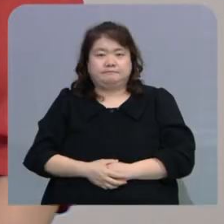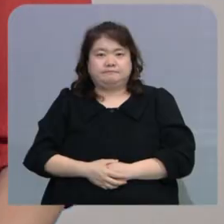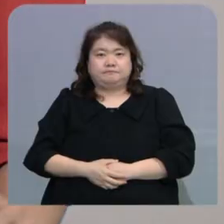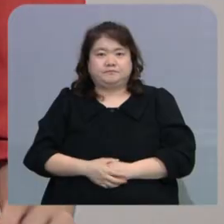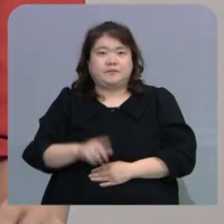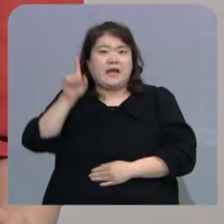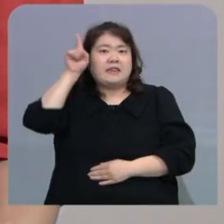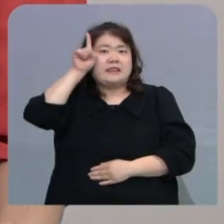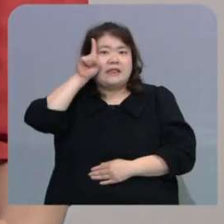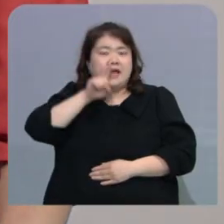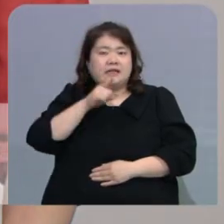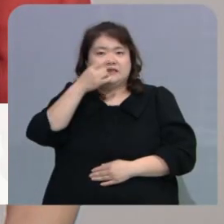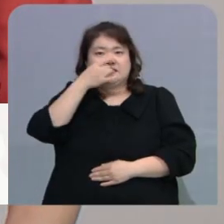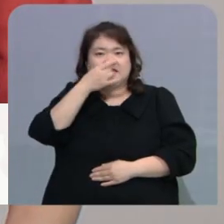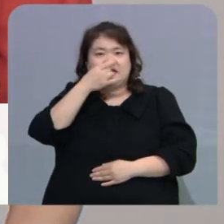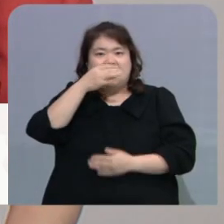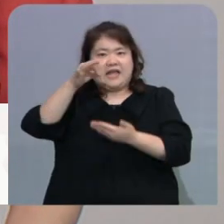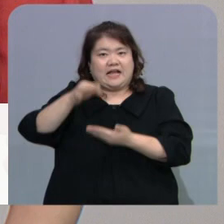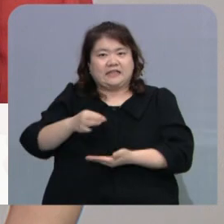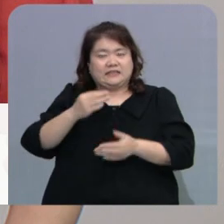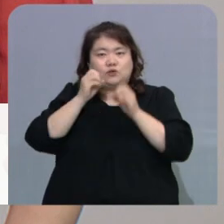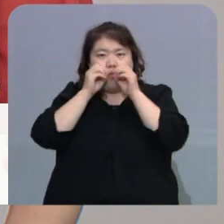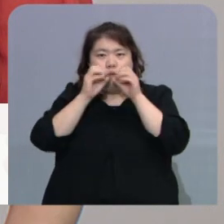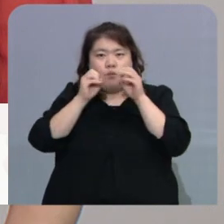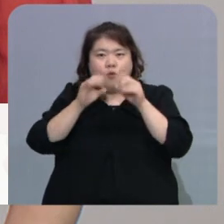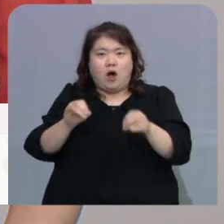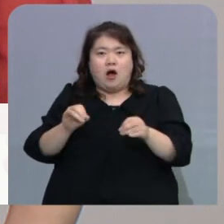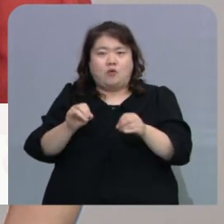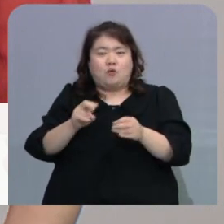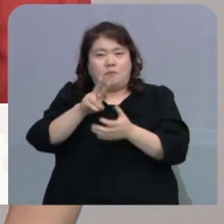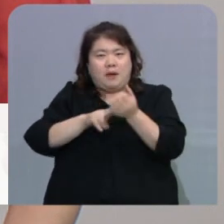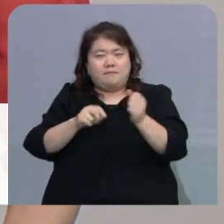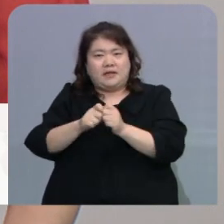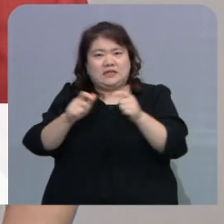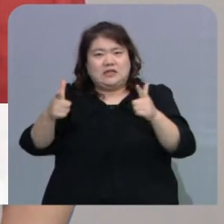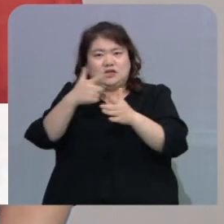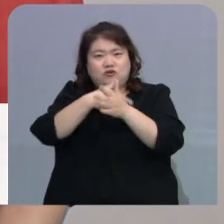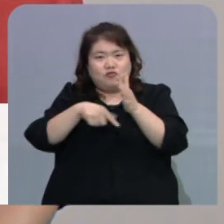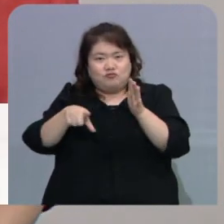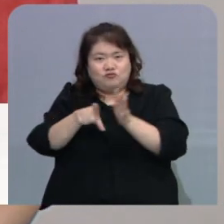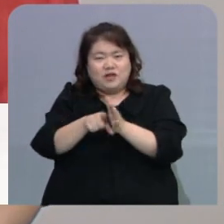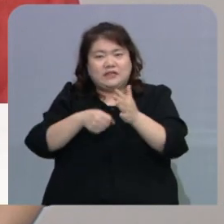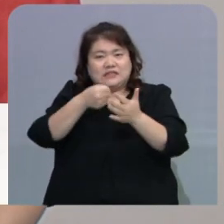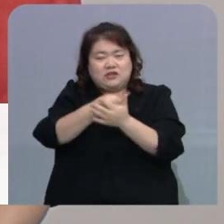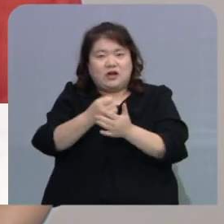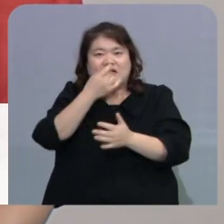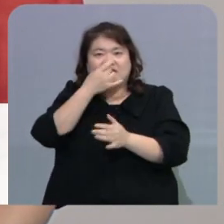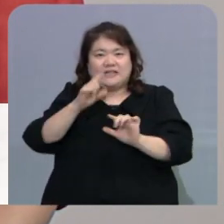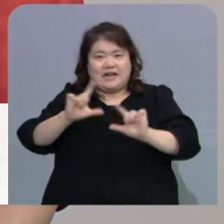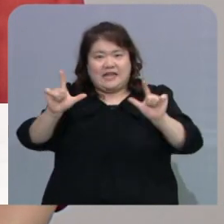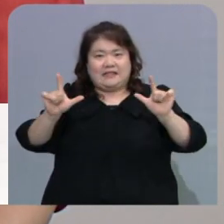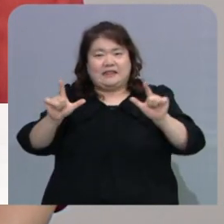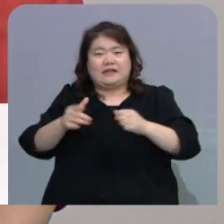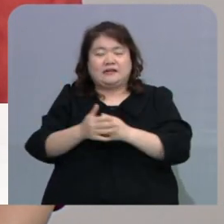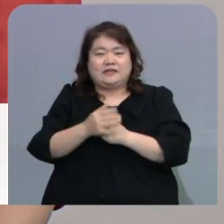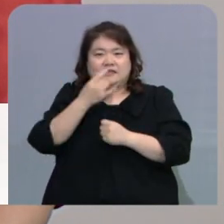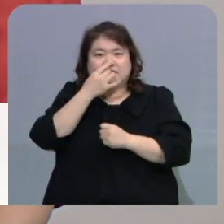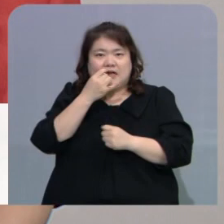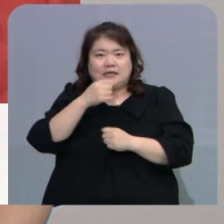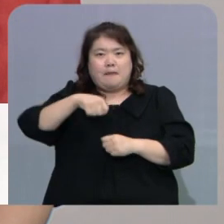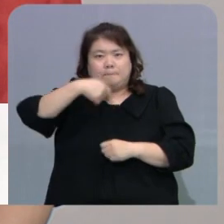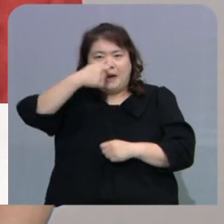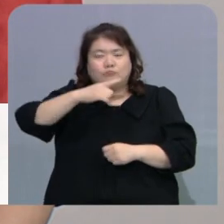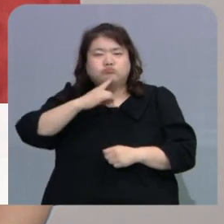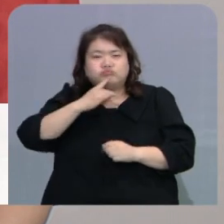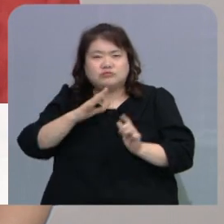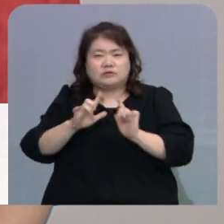내일은 우리 쌀의 가치를 알리고 소비를 늘리기 위해 지정한 쌀의 날입니다. 이제 쌀은 단순히 밥을 짓는